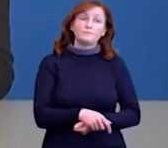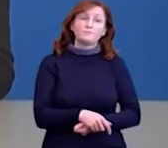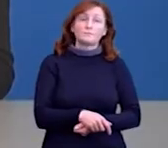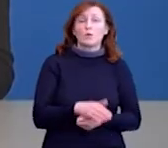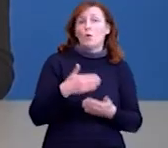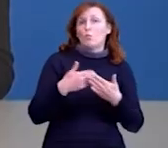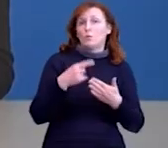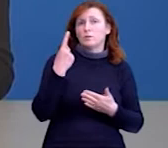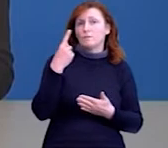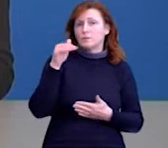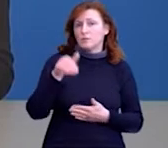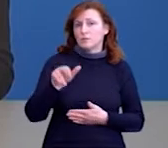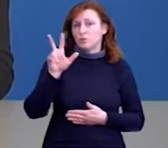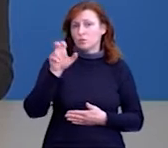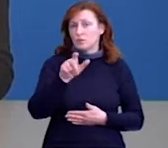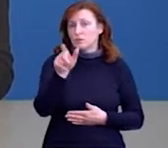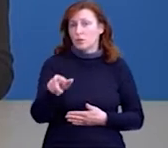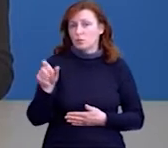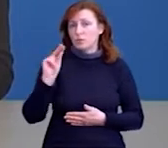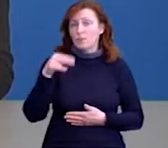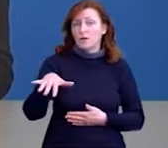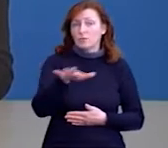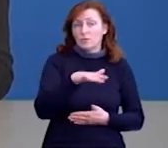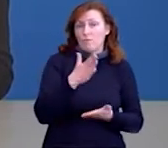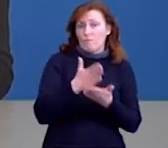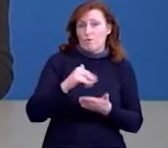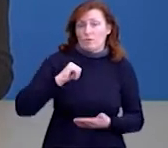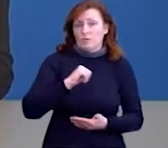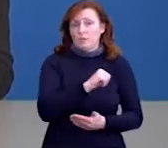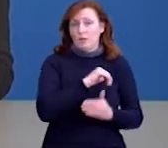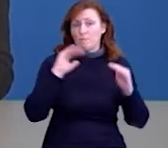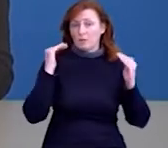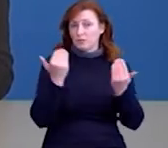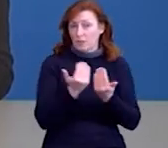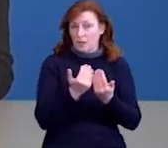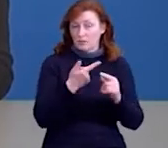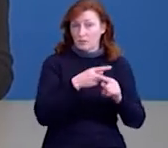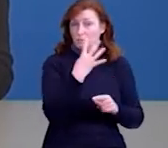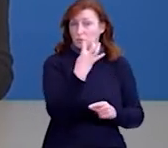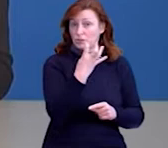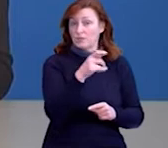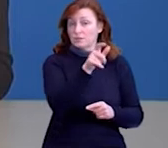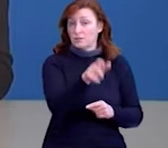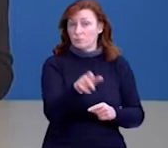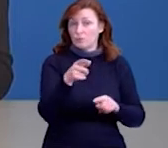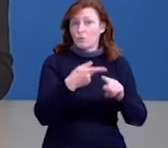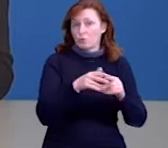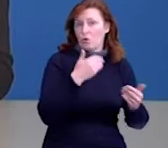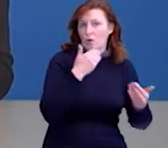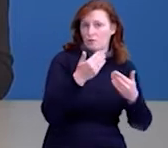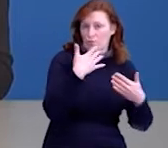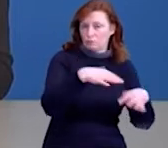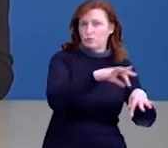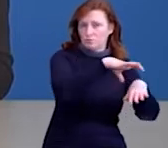Понад 1300 людей на Чернігівщині наразі перебувають на самоізоляції. Із них майже 400 – це ті, хто контактував із